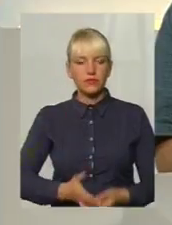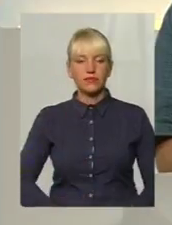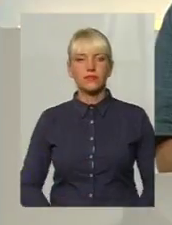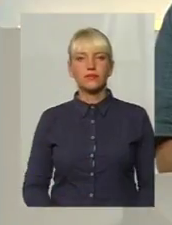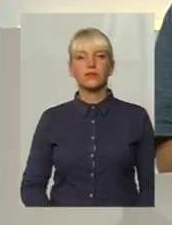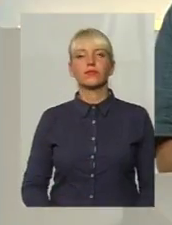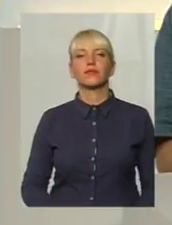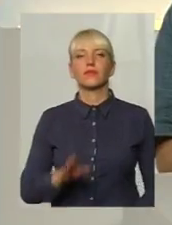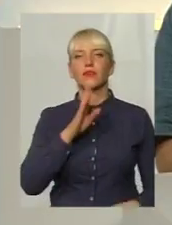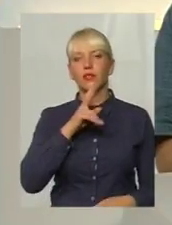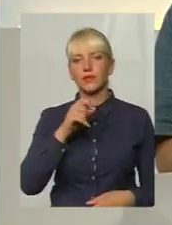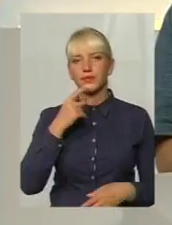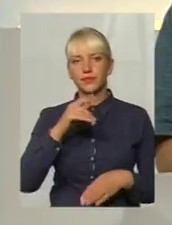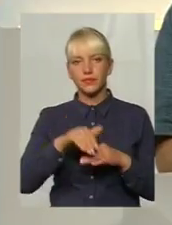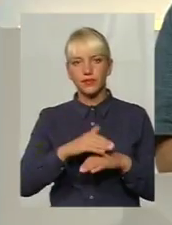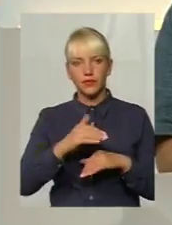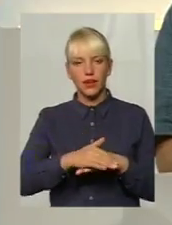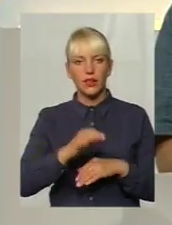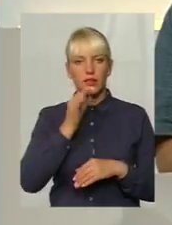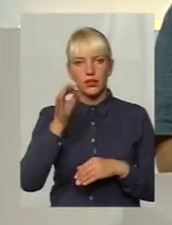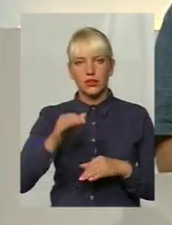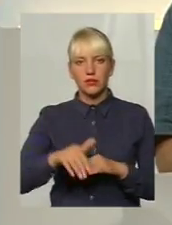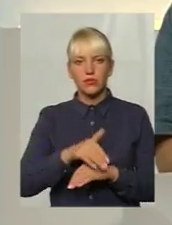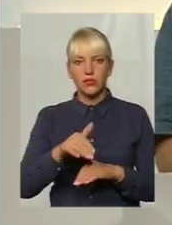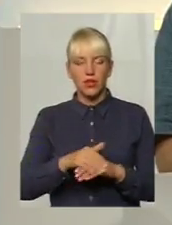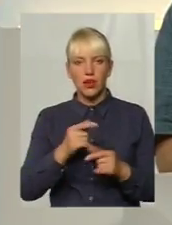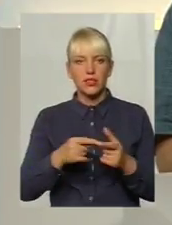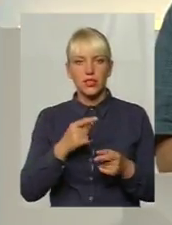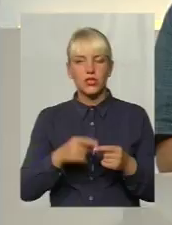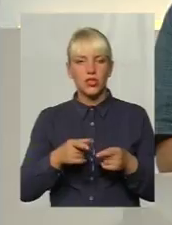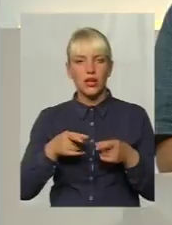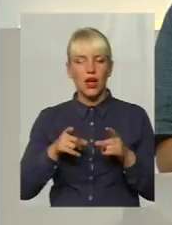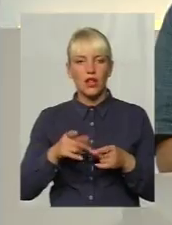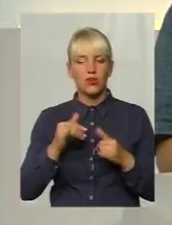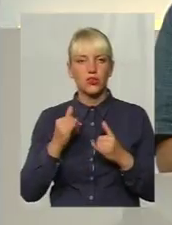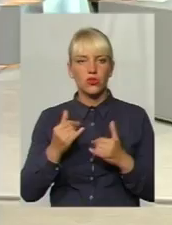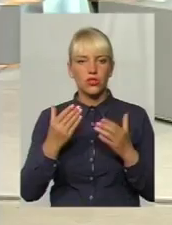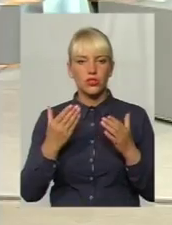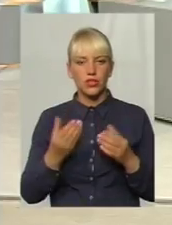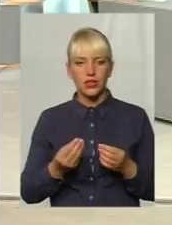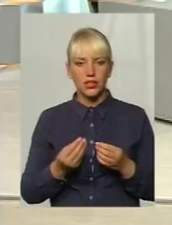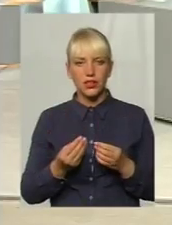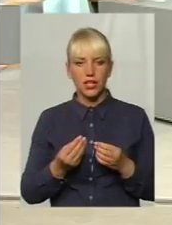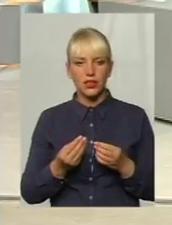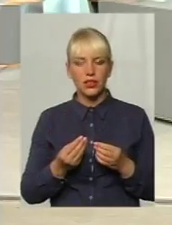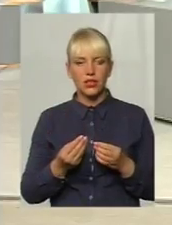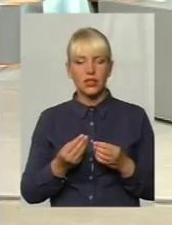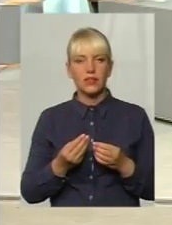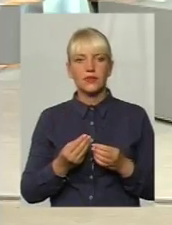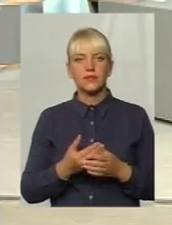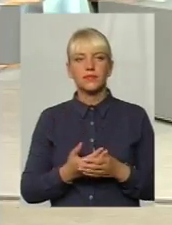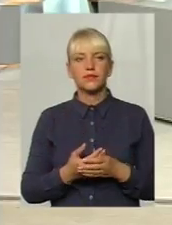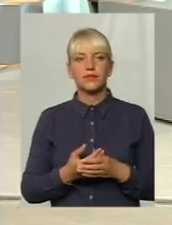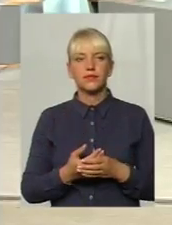Доброго вечора! Скажіться, чи реально на сьогоднішній день розтаватися медичною сестрою у